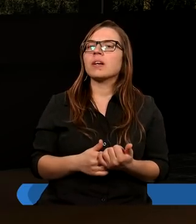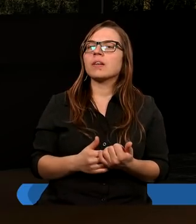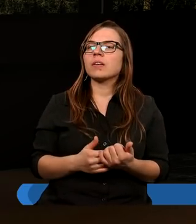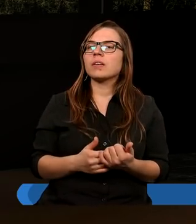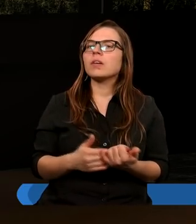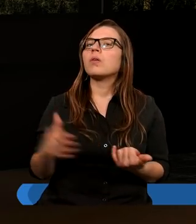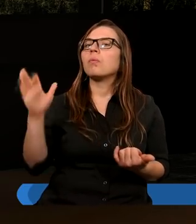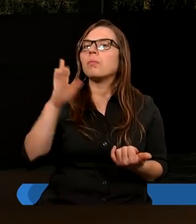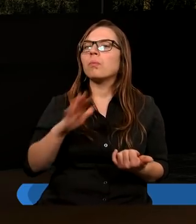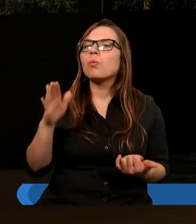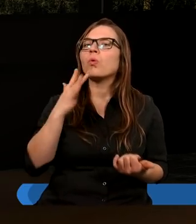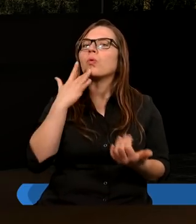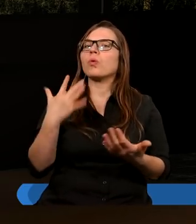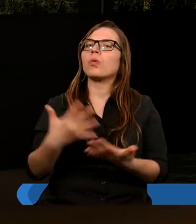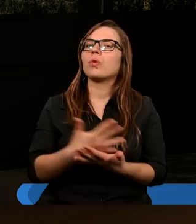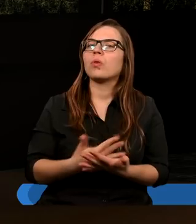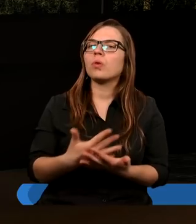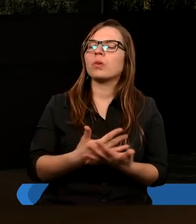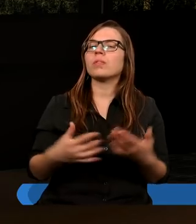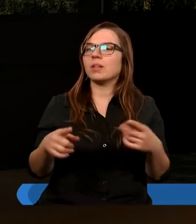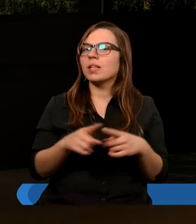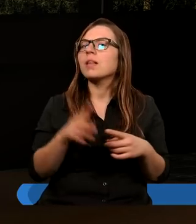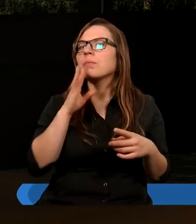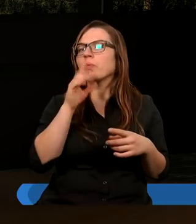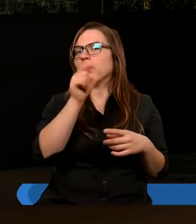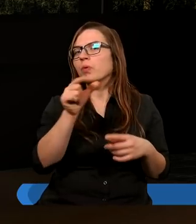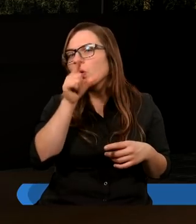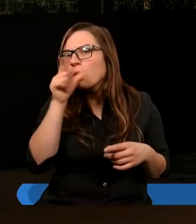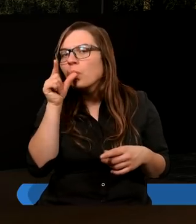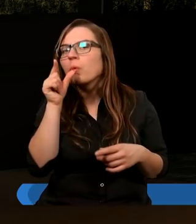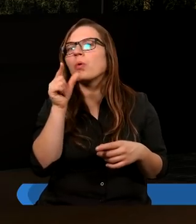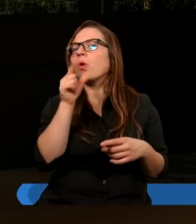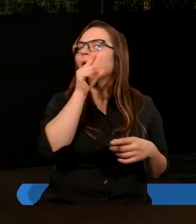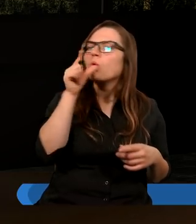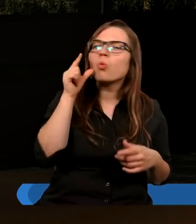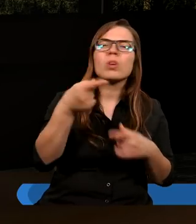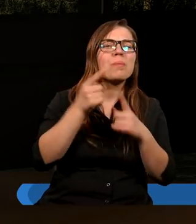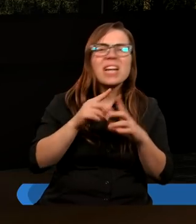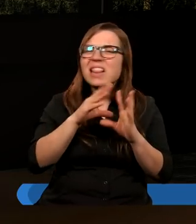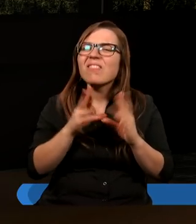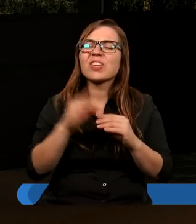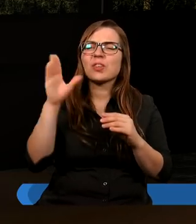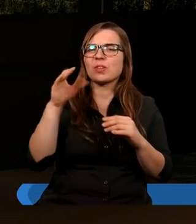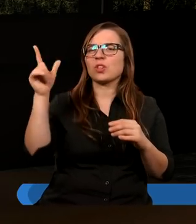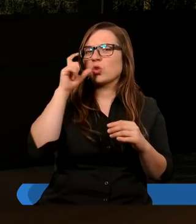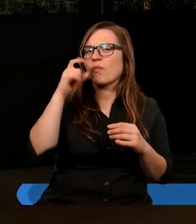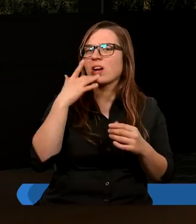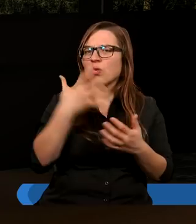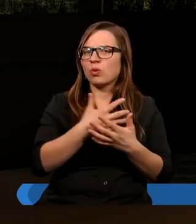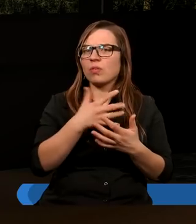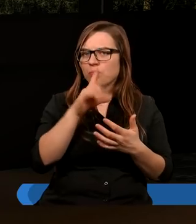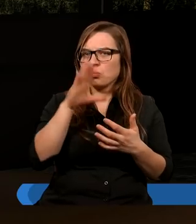Bóg używa też ludzi. A może przede wszystkim ludzi używa. Nie czekajmy na